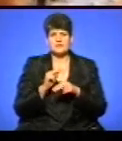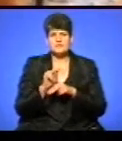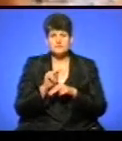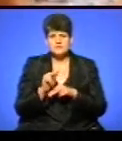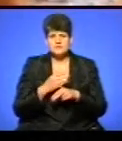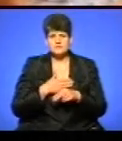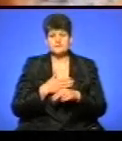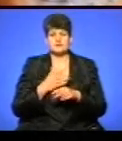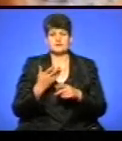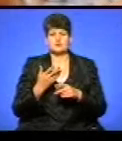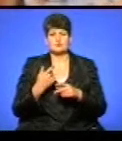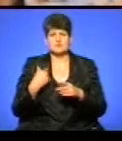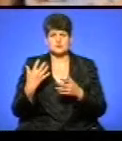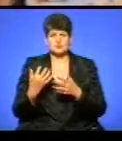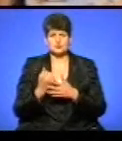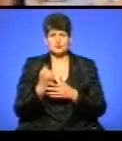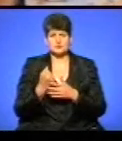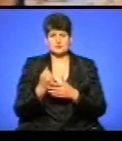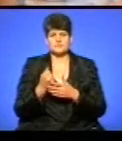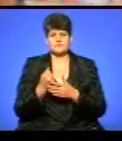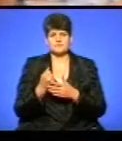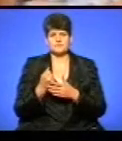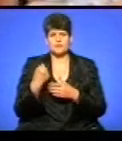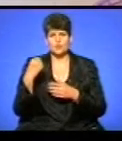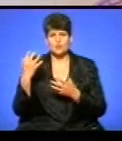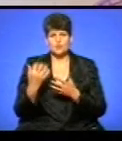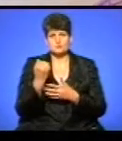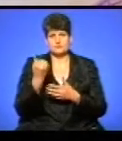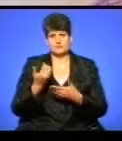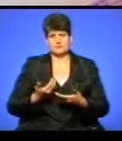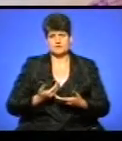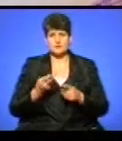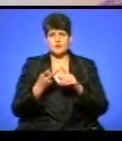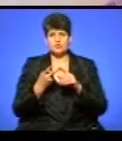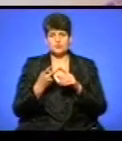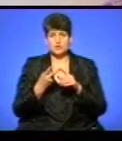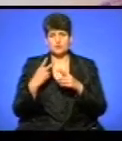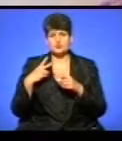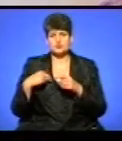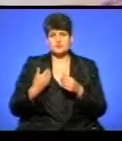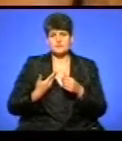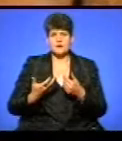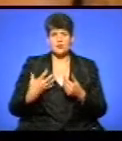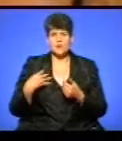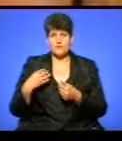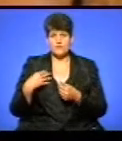здобули в своєму житті своїх успіхів. Друга донька ювіляра живе у Львові.